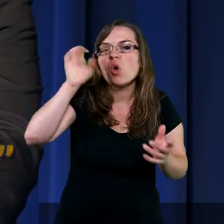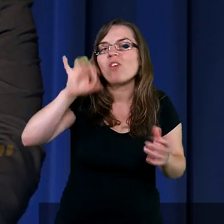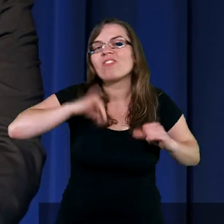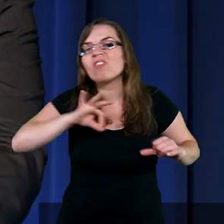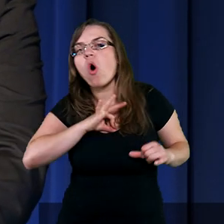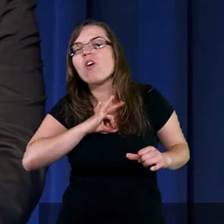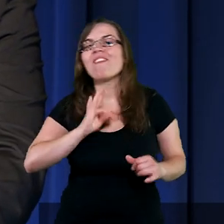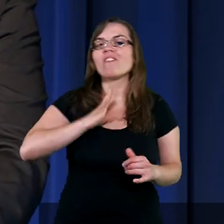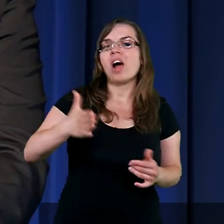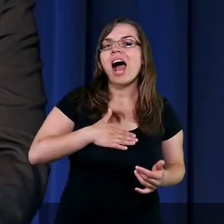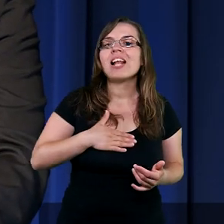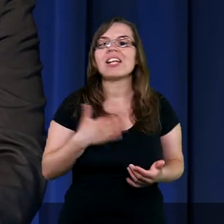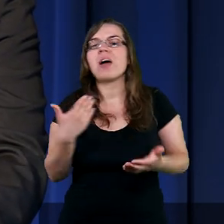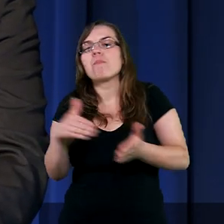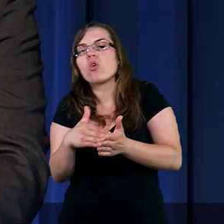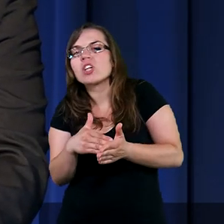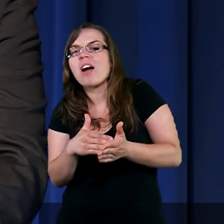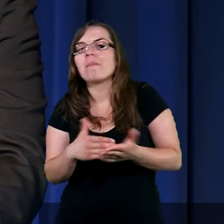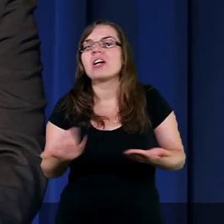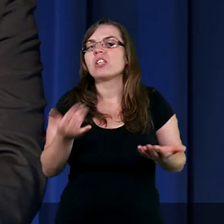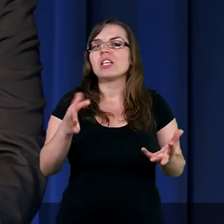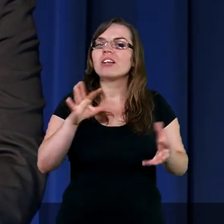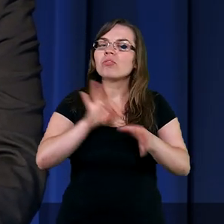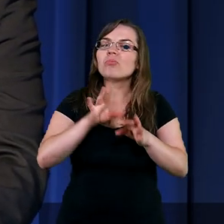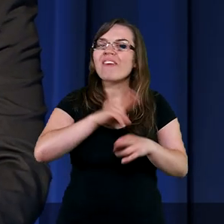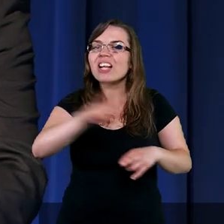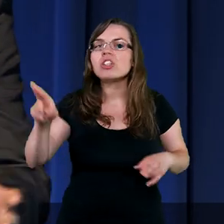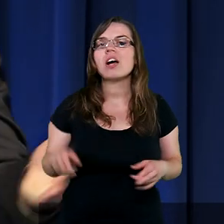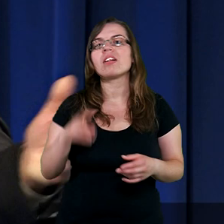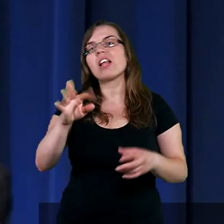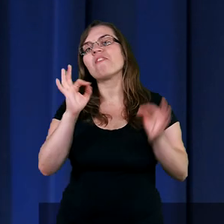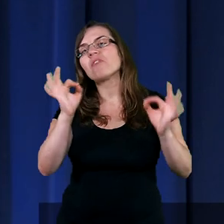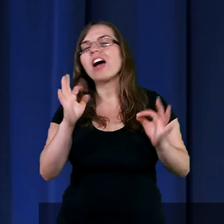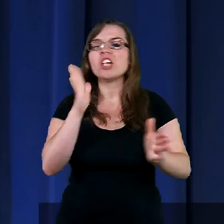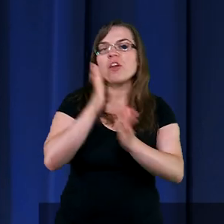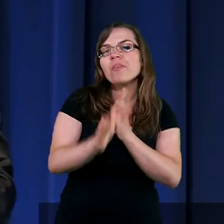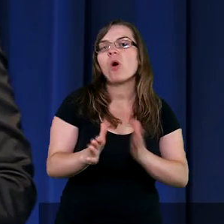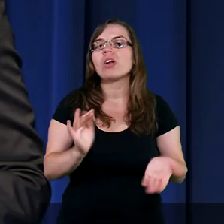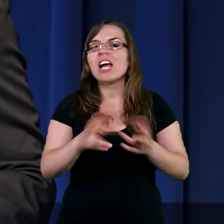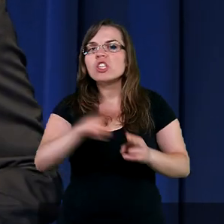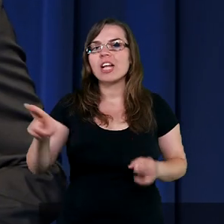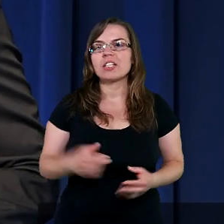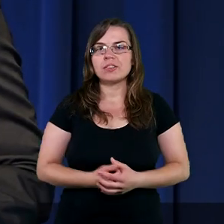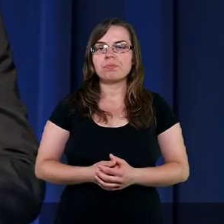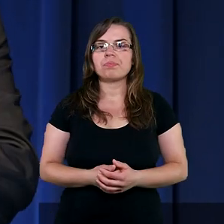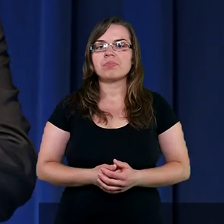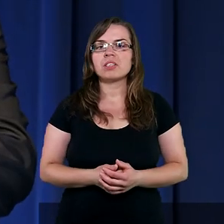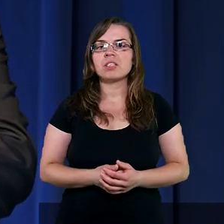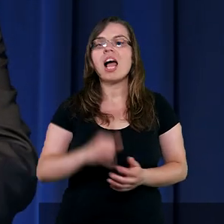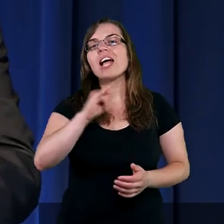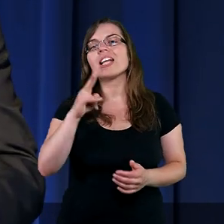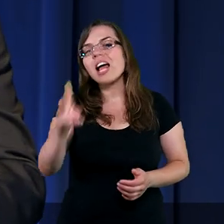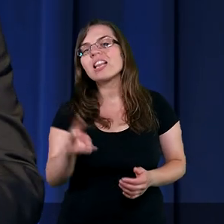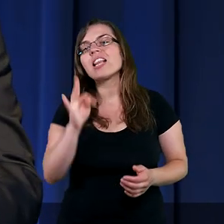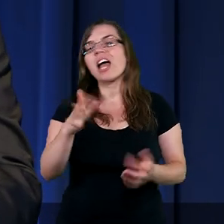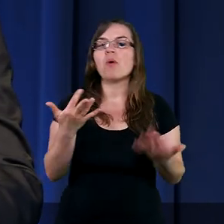właśnie te, o których była mowa. Czasem proste dla nas, a jednak